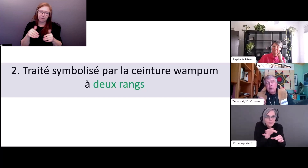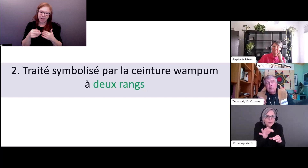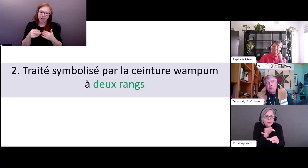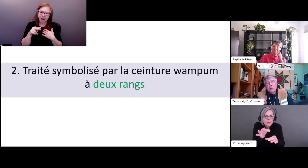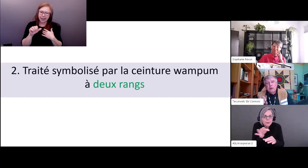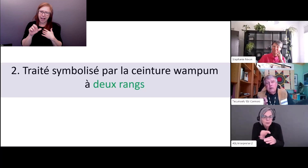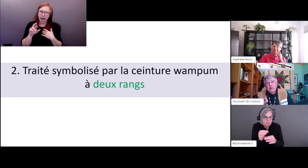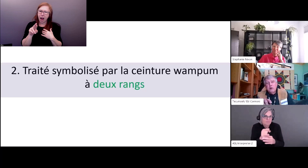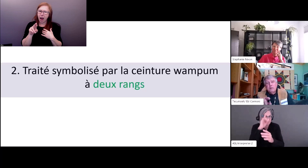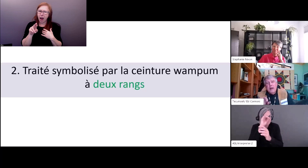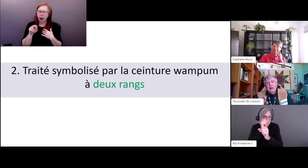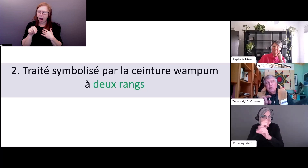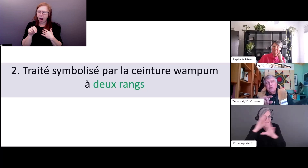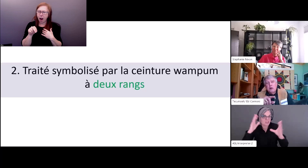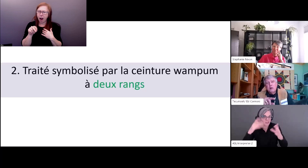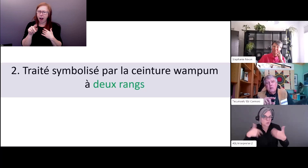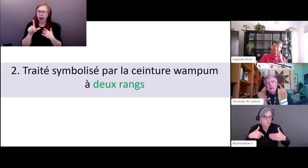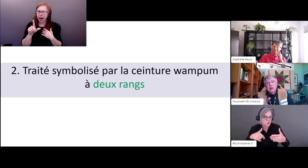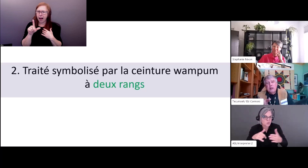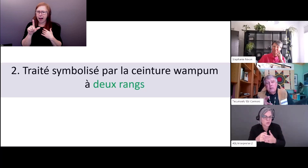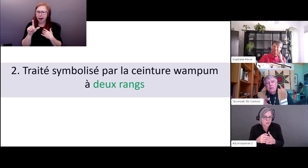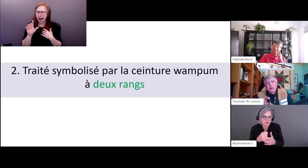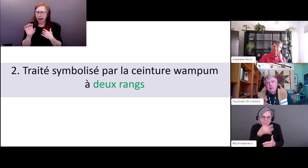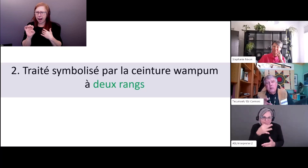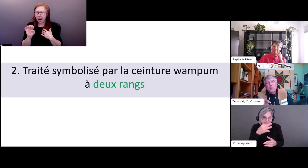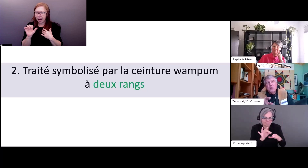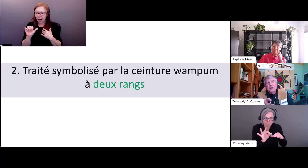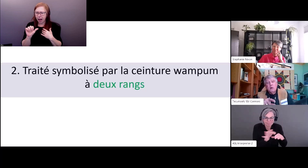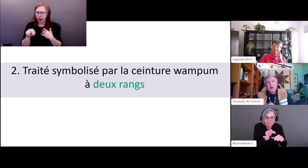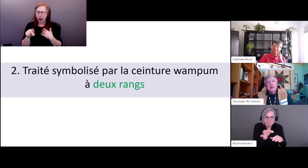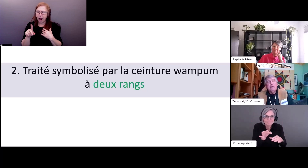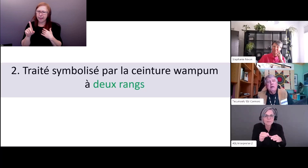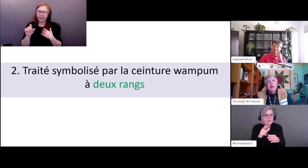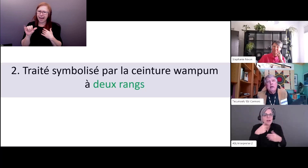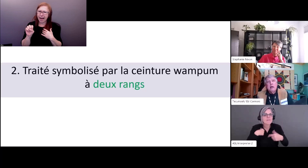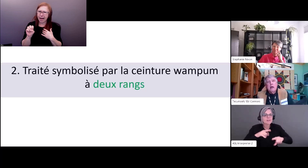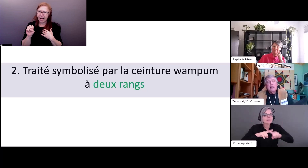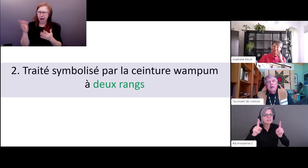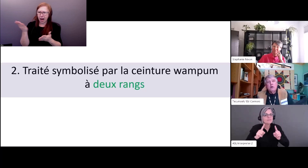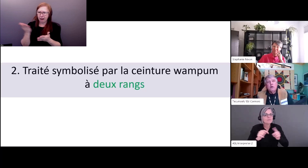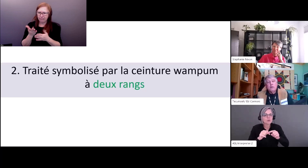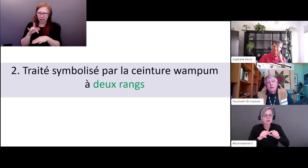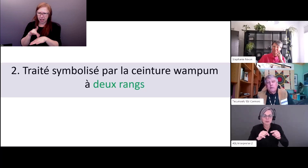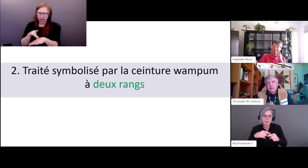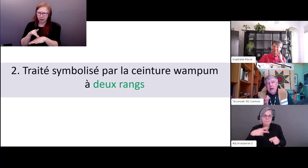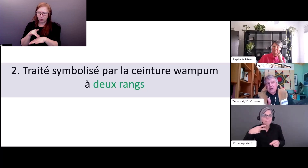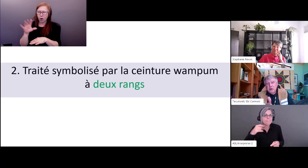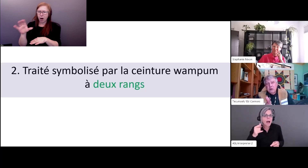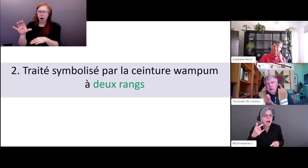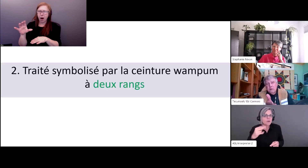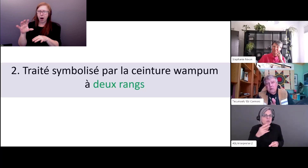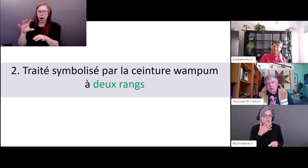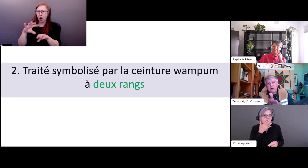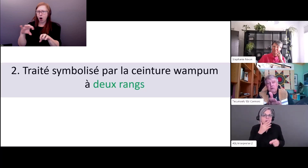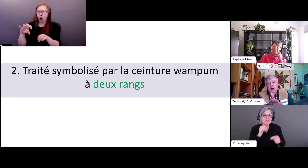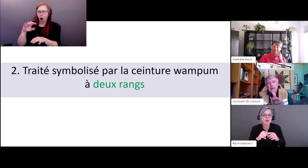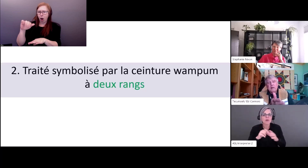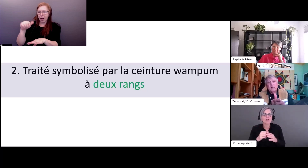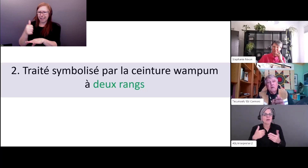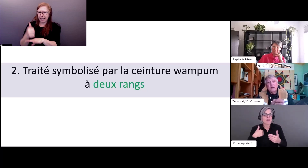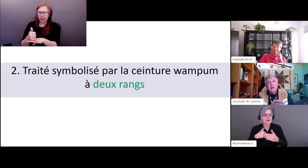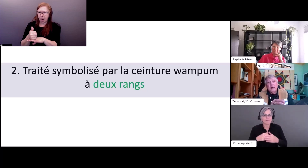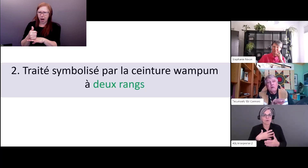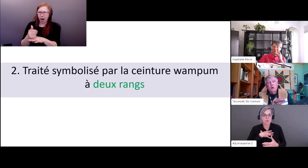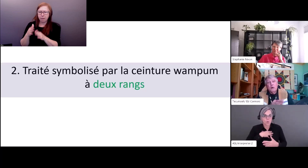et ces ceintures ont été créées avec différents modèles dessus en violet et en blanc et ces